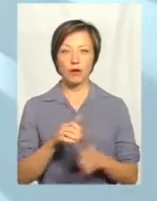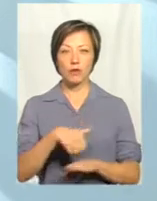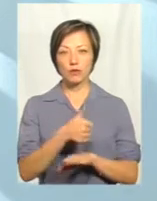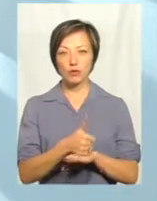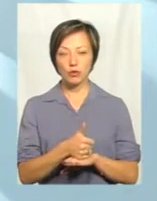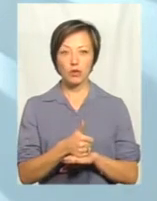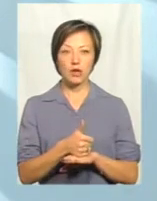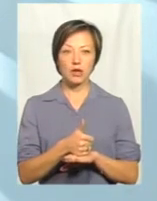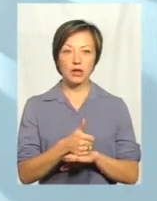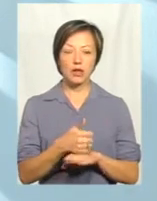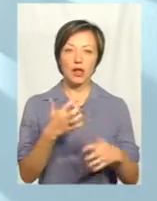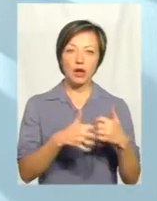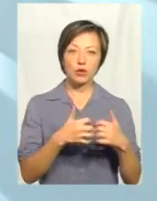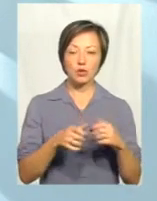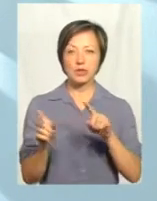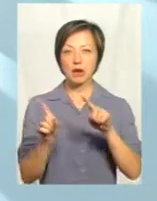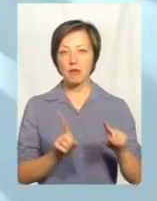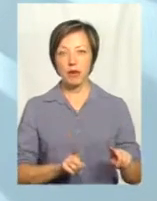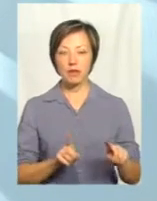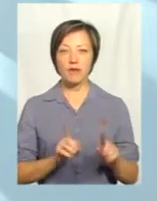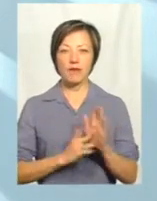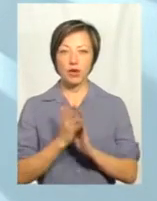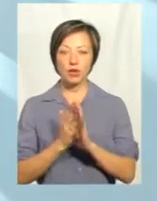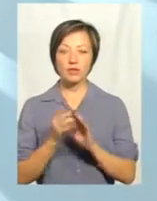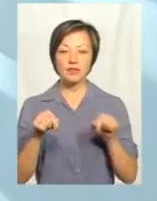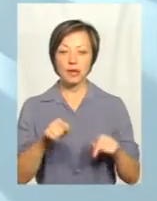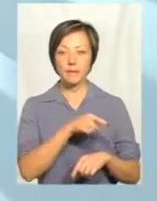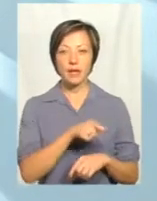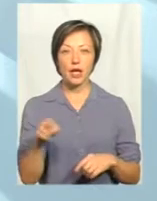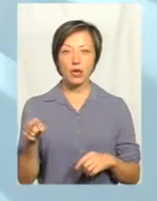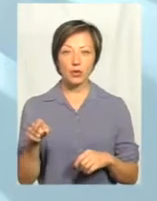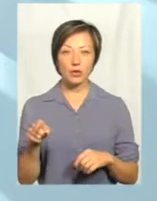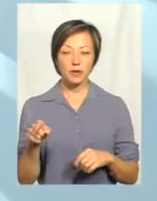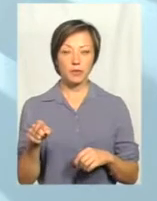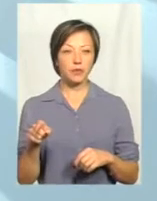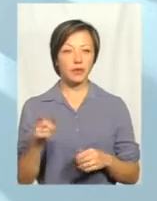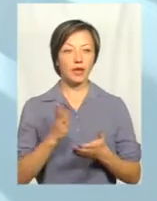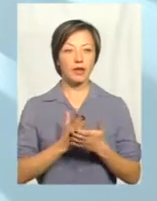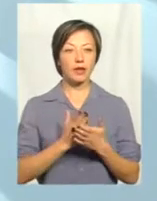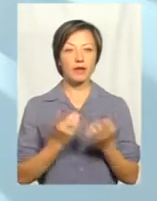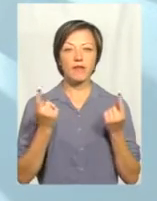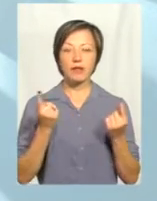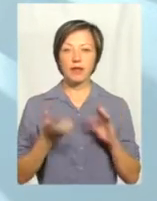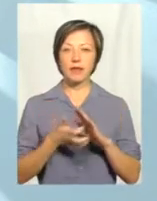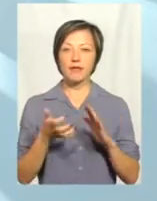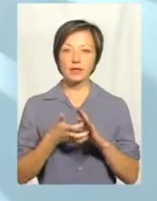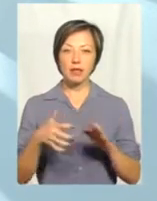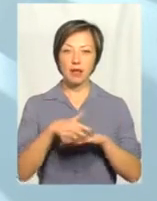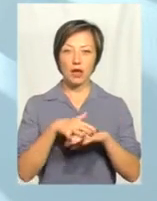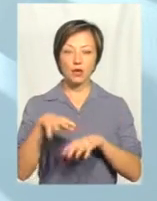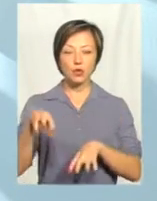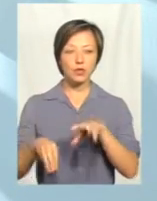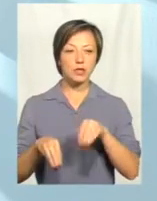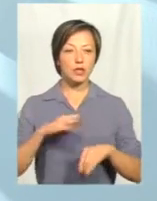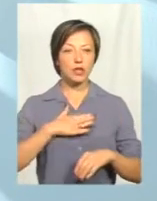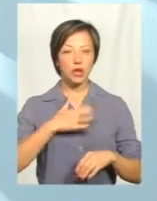на Хісонщині чи на Закарпатчині вирощується. То в цей період є дуже великий дефіцит, навіть на ринках сусідних